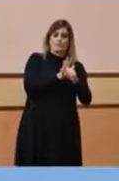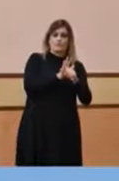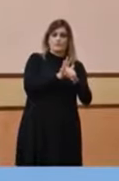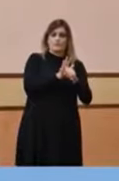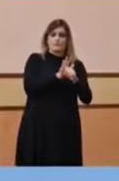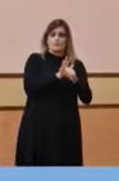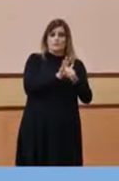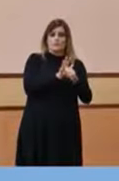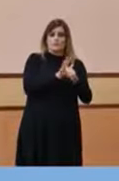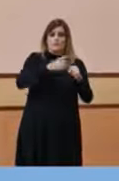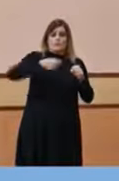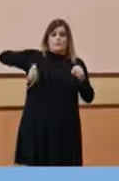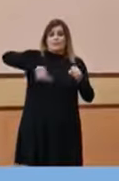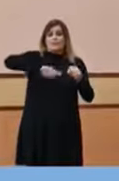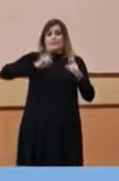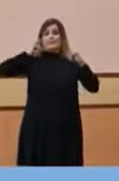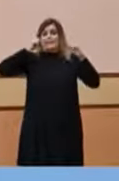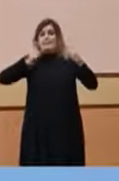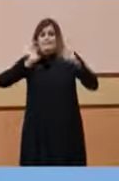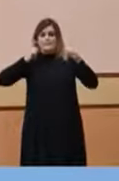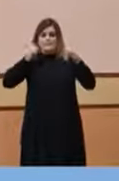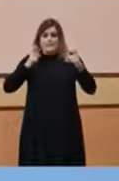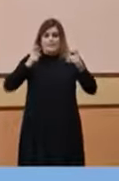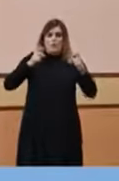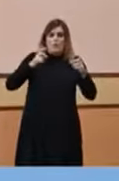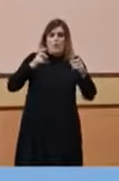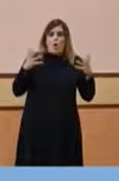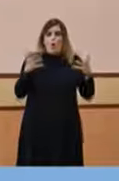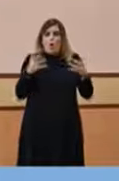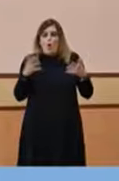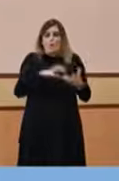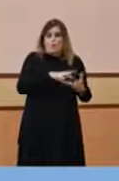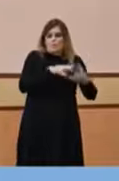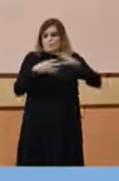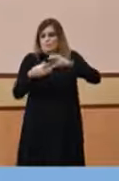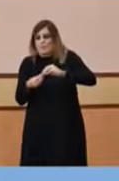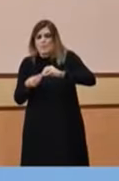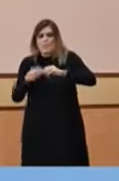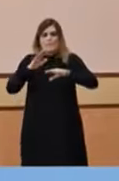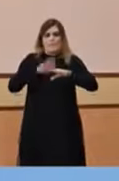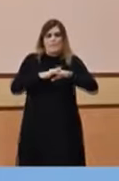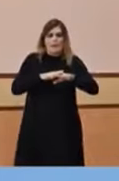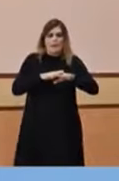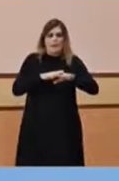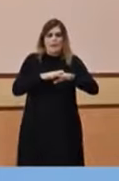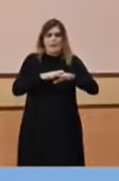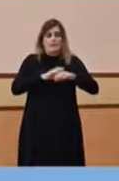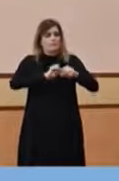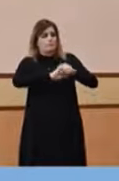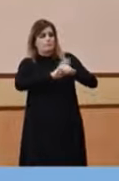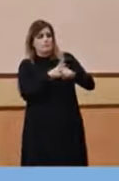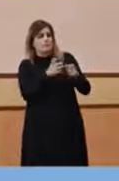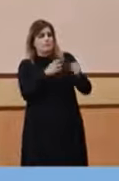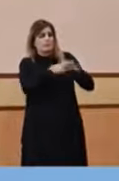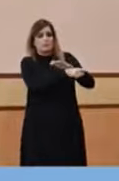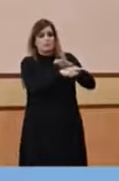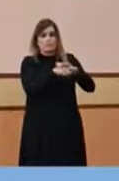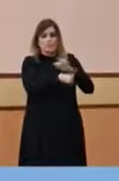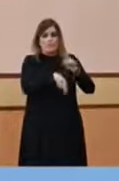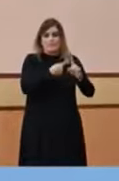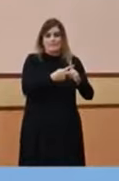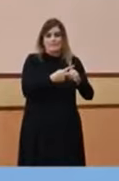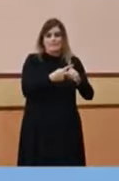gestionant la millor manera possible de fer front a les exigències que ens porta el Covid-19 i de tenir assegurats els circuits,